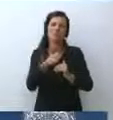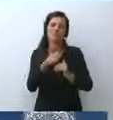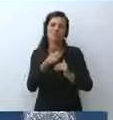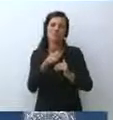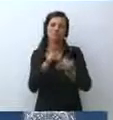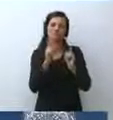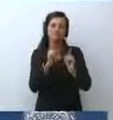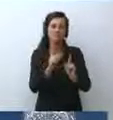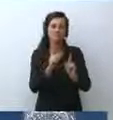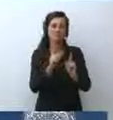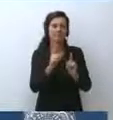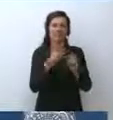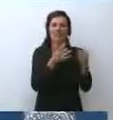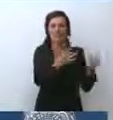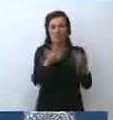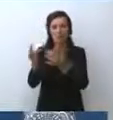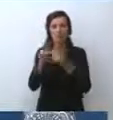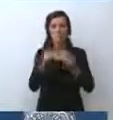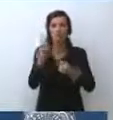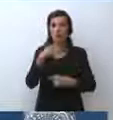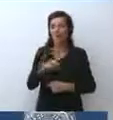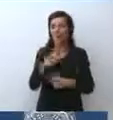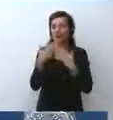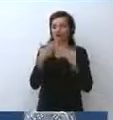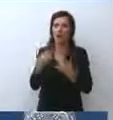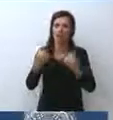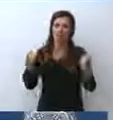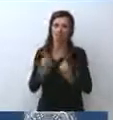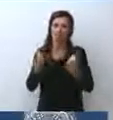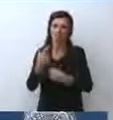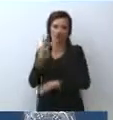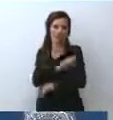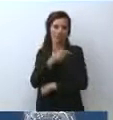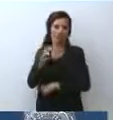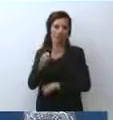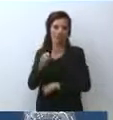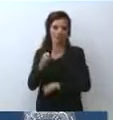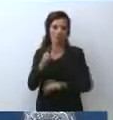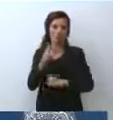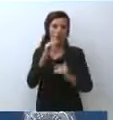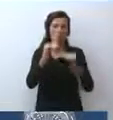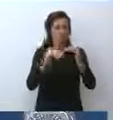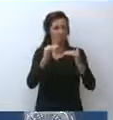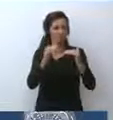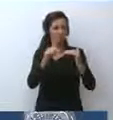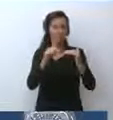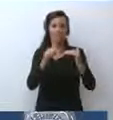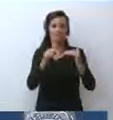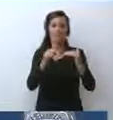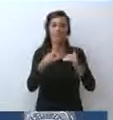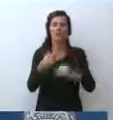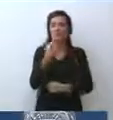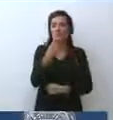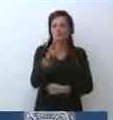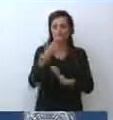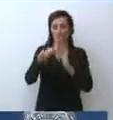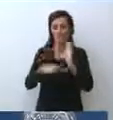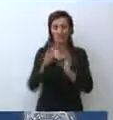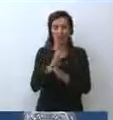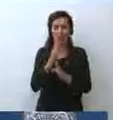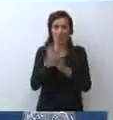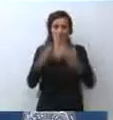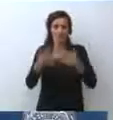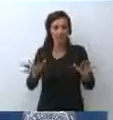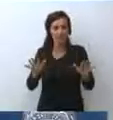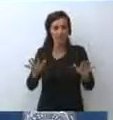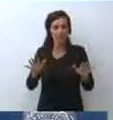soprattutto merito della campagna di vaccinazione. Vorrei ricordare a tutti, ormai il mese d'agosto è finito, che abbiamo tenuto in